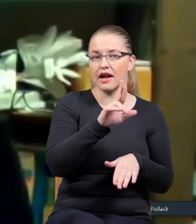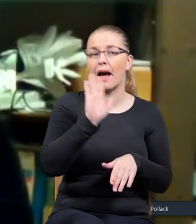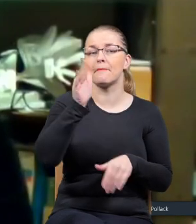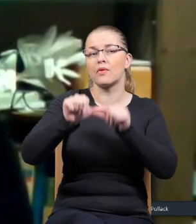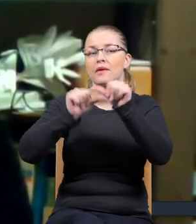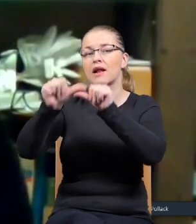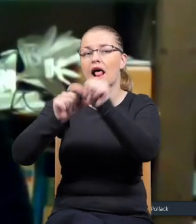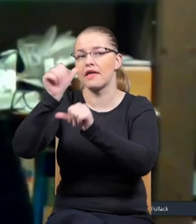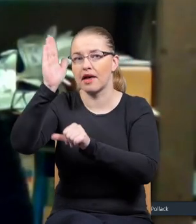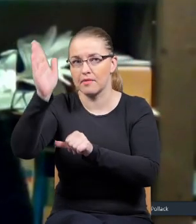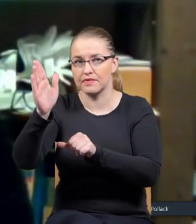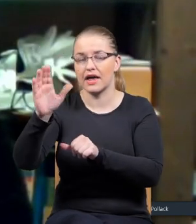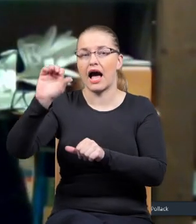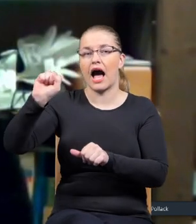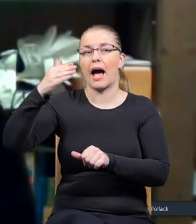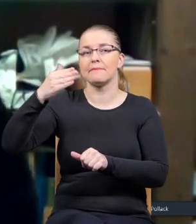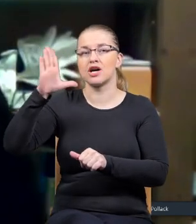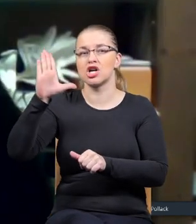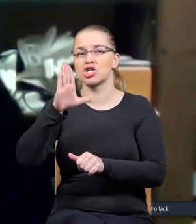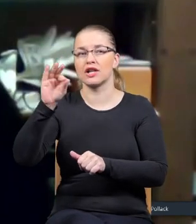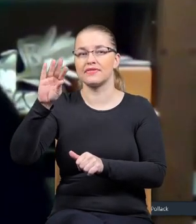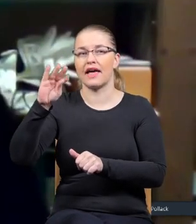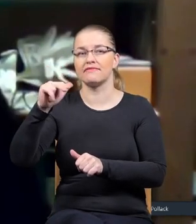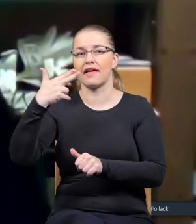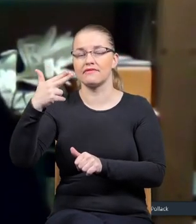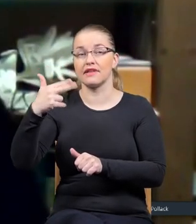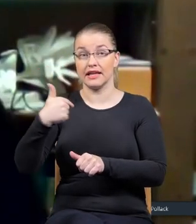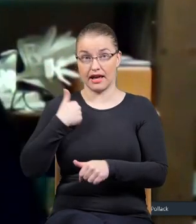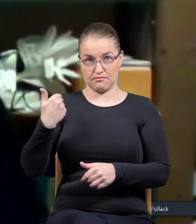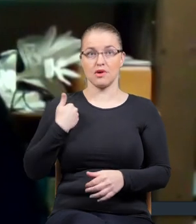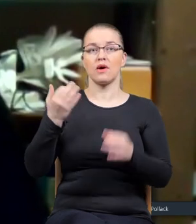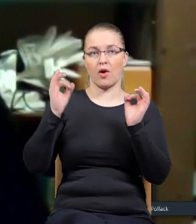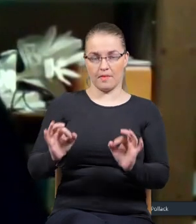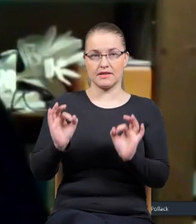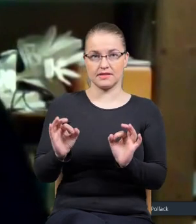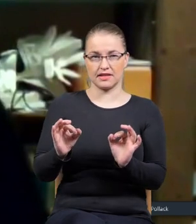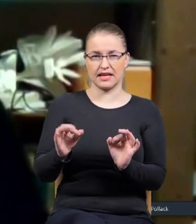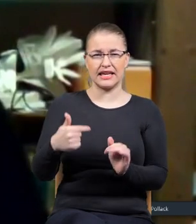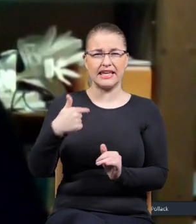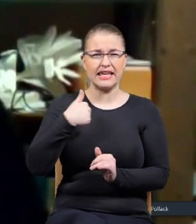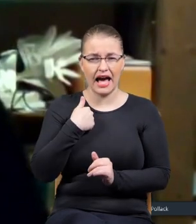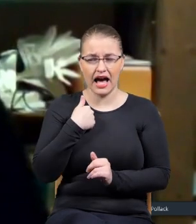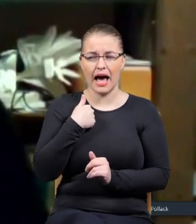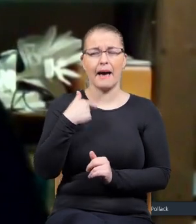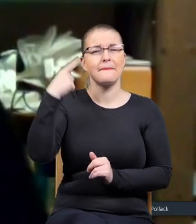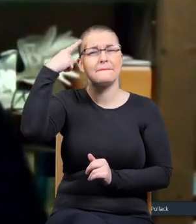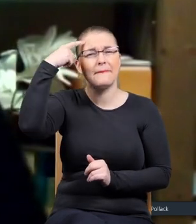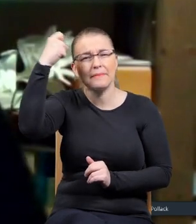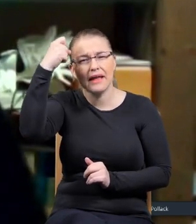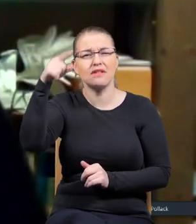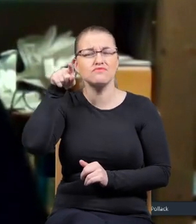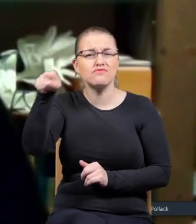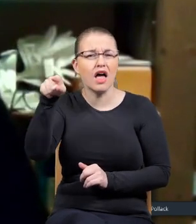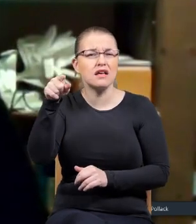w Amstetten. i tam byłam, ja byłem obecny. I ja to tak pamiętam tą